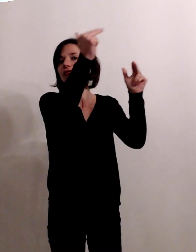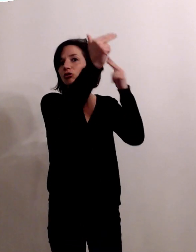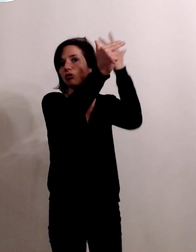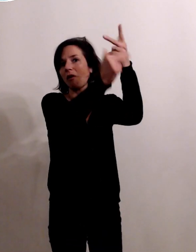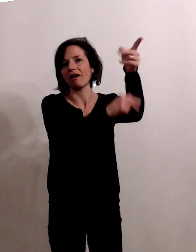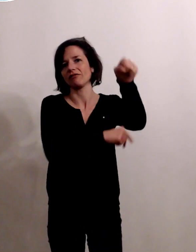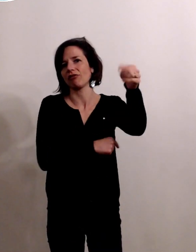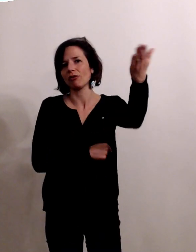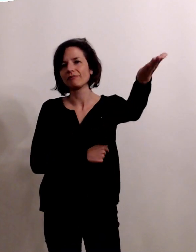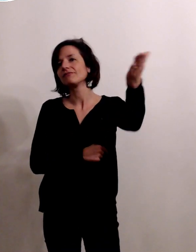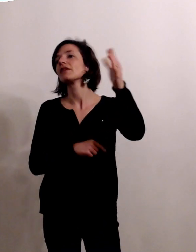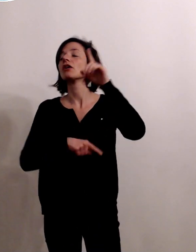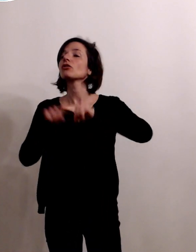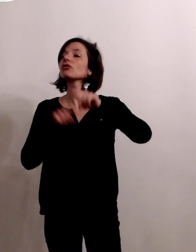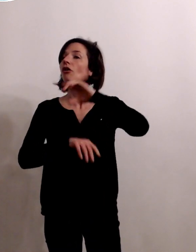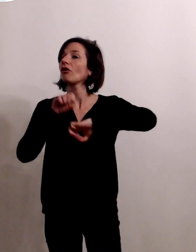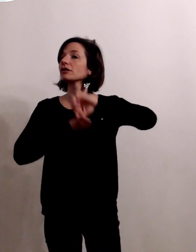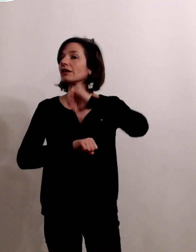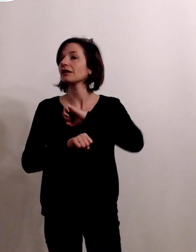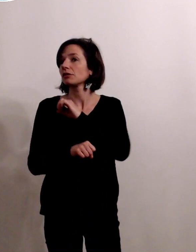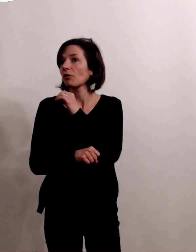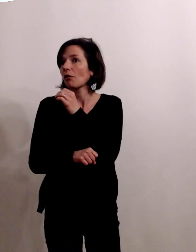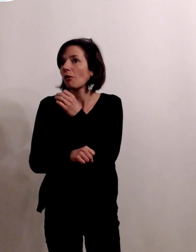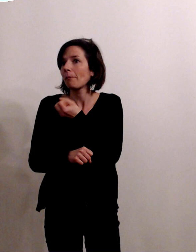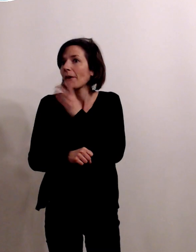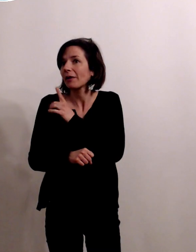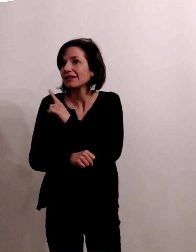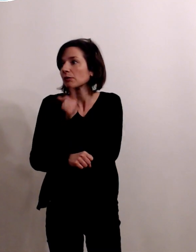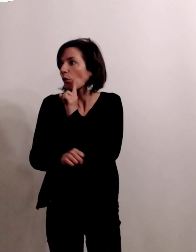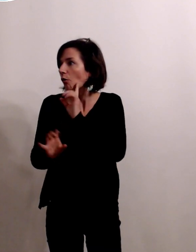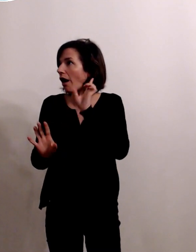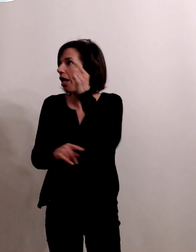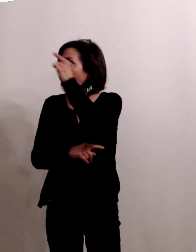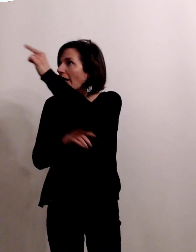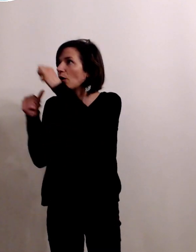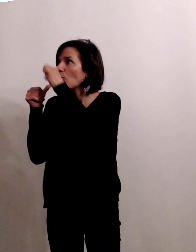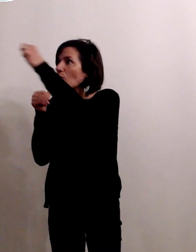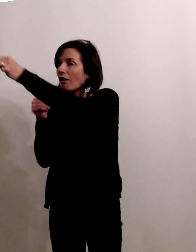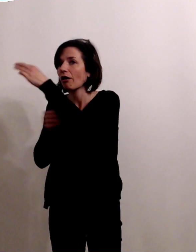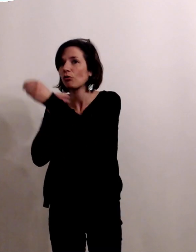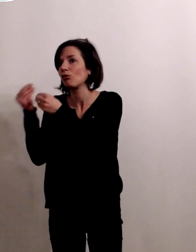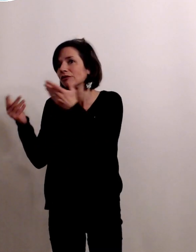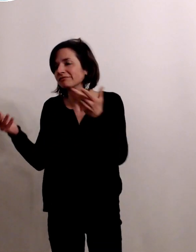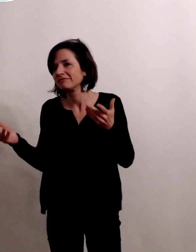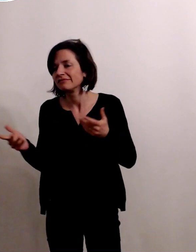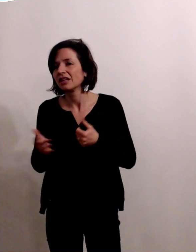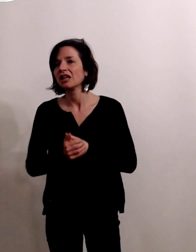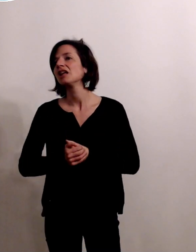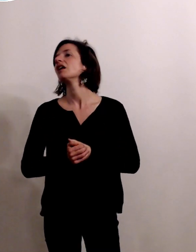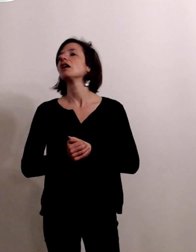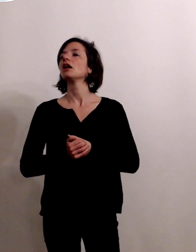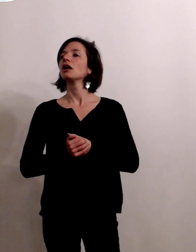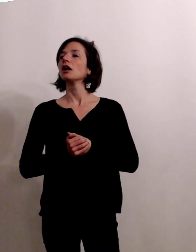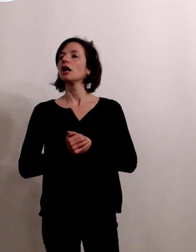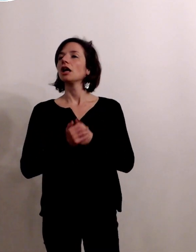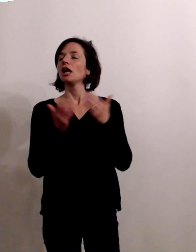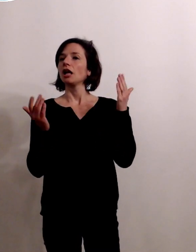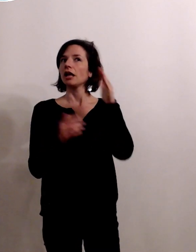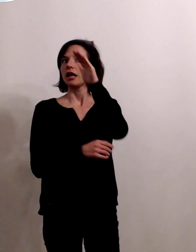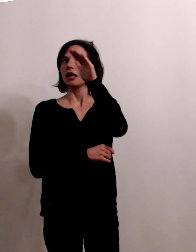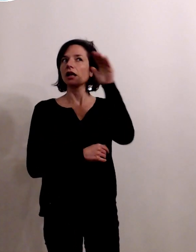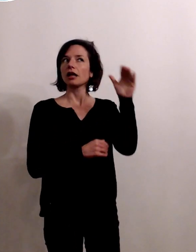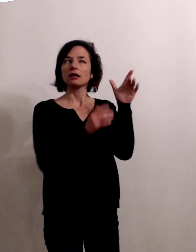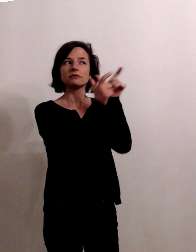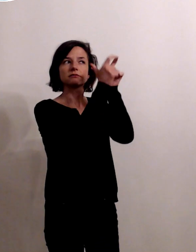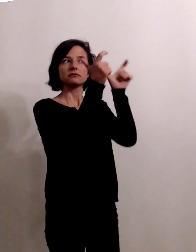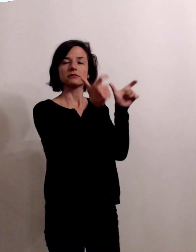dans l'organisation et dans le rapprochement de la patiente et les types 2 en fait